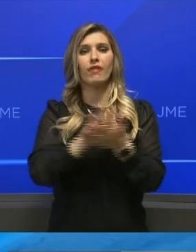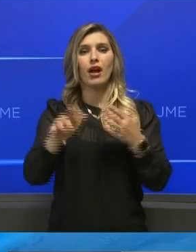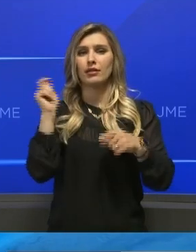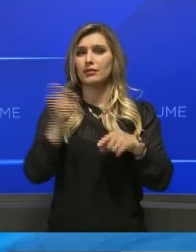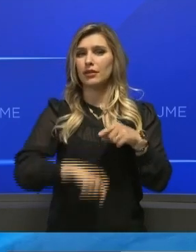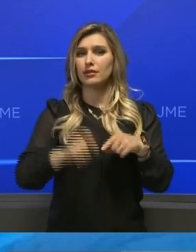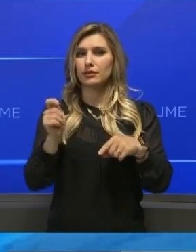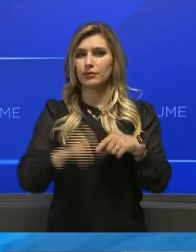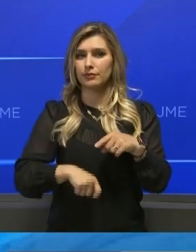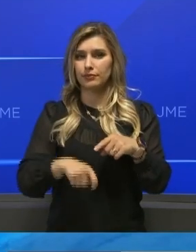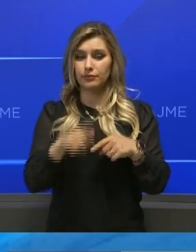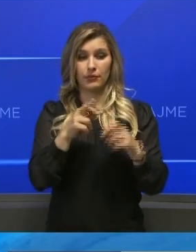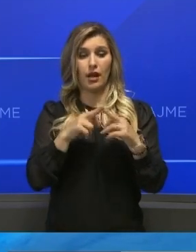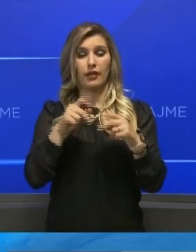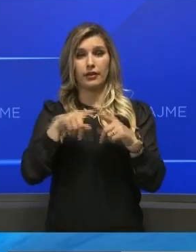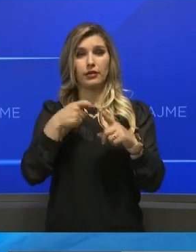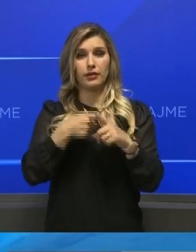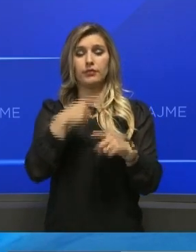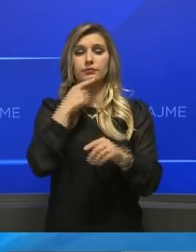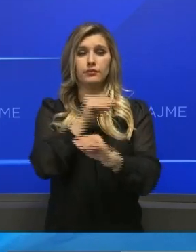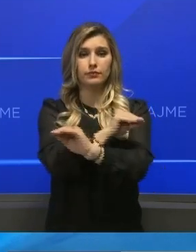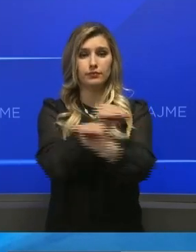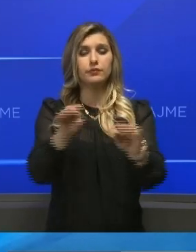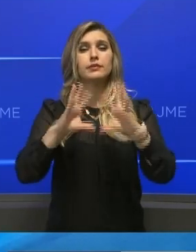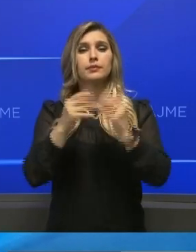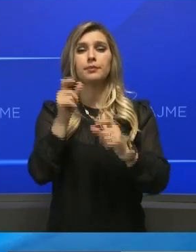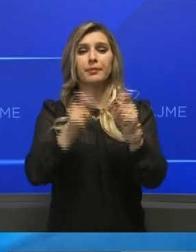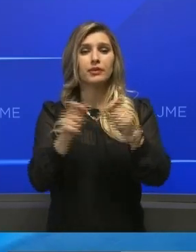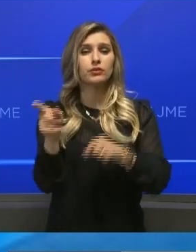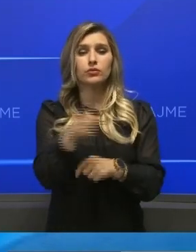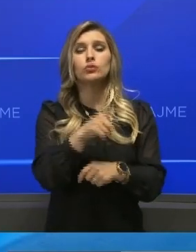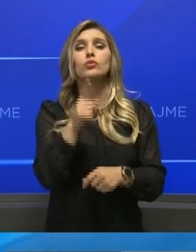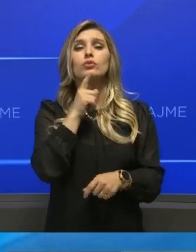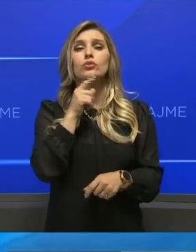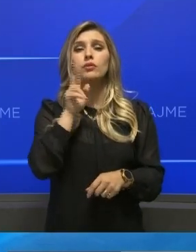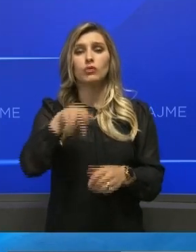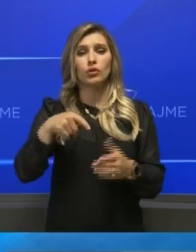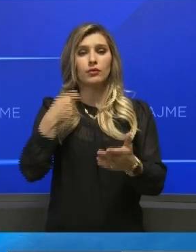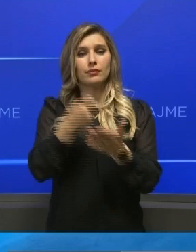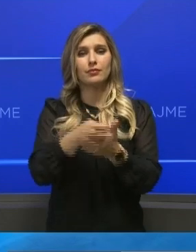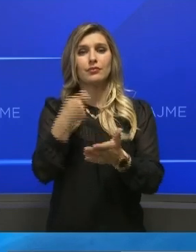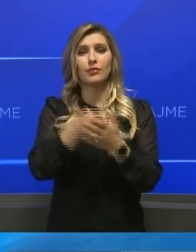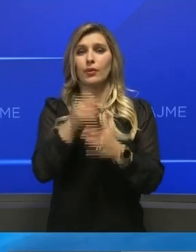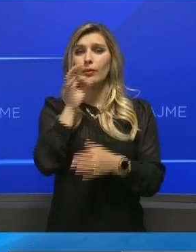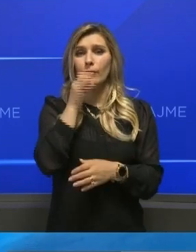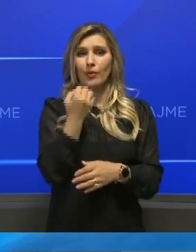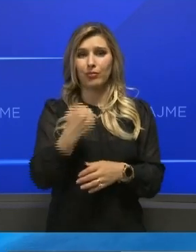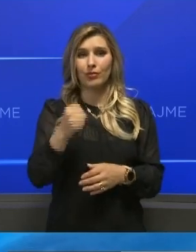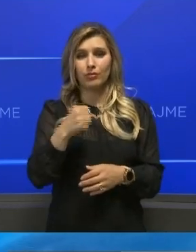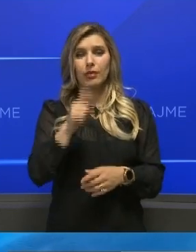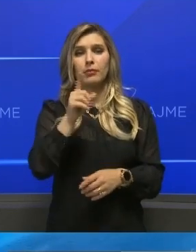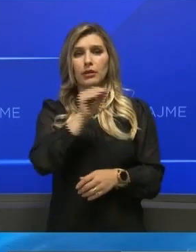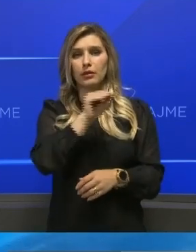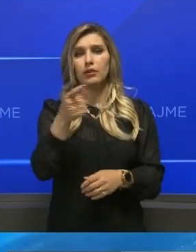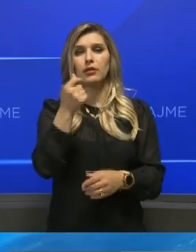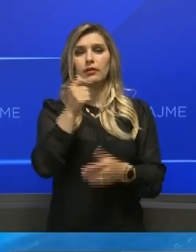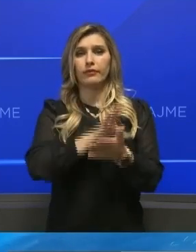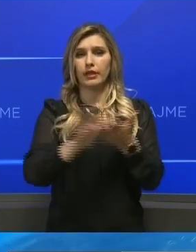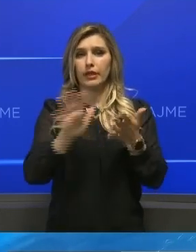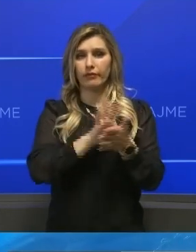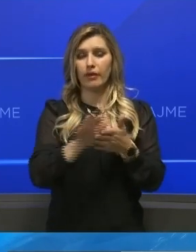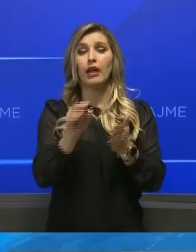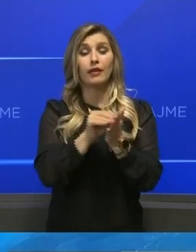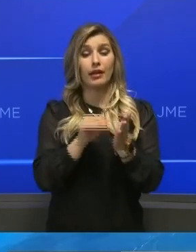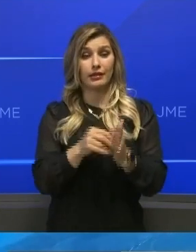ndëshkimeve. A të kë u ka bërësirje të gjithë tatin paguësve të cilet kanë obligimet të pakryara. Ta shfytzojnë këtë mundësi pasi që pas